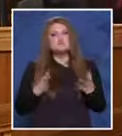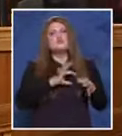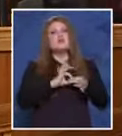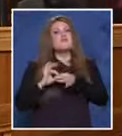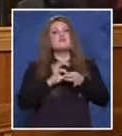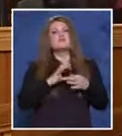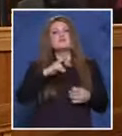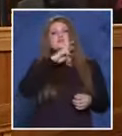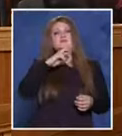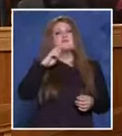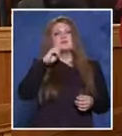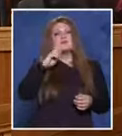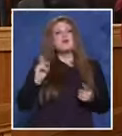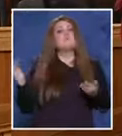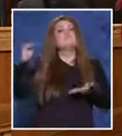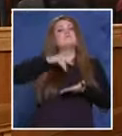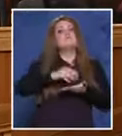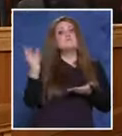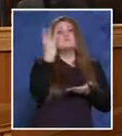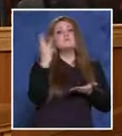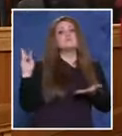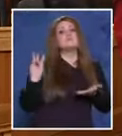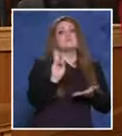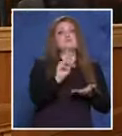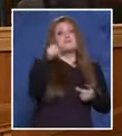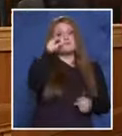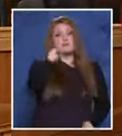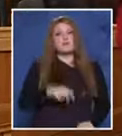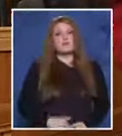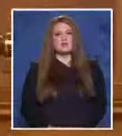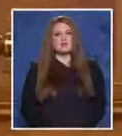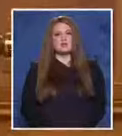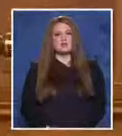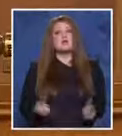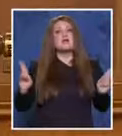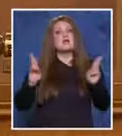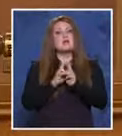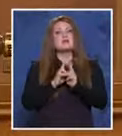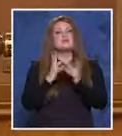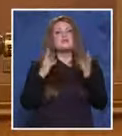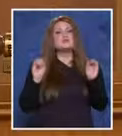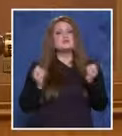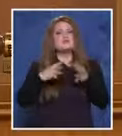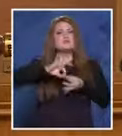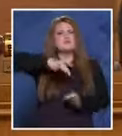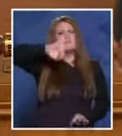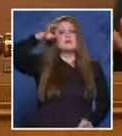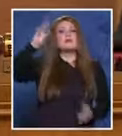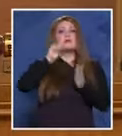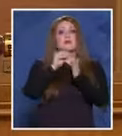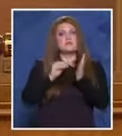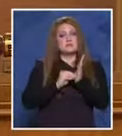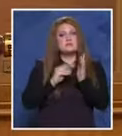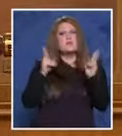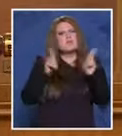връзка с посещението на полицейски служители при вас. Сега, да ще съкратиме какво се случи, ще цялото време ще